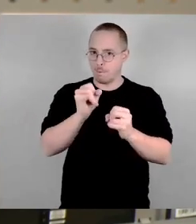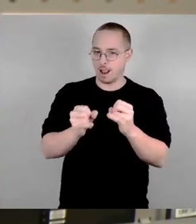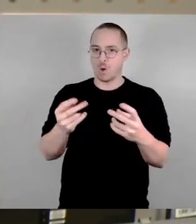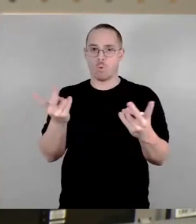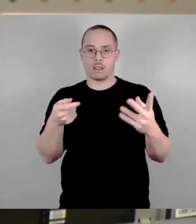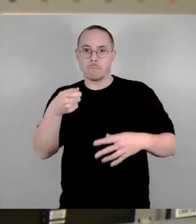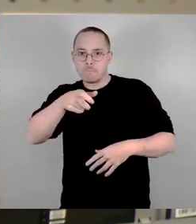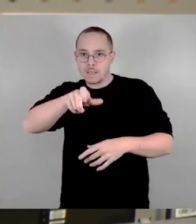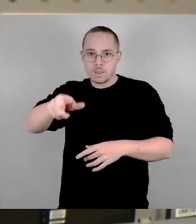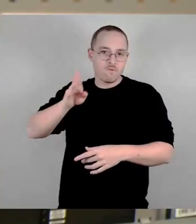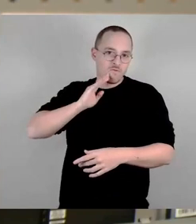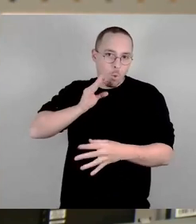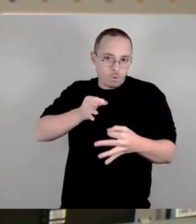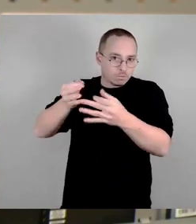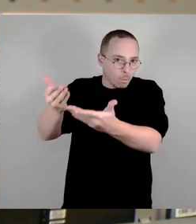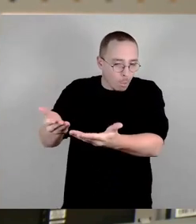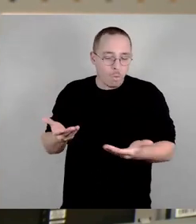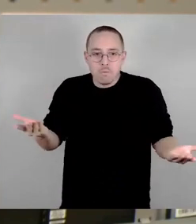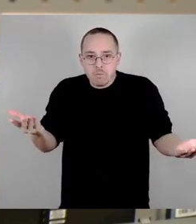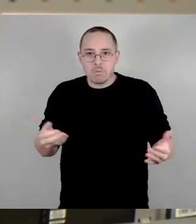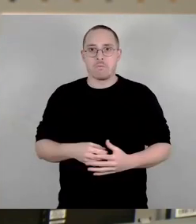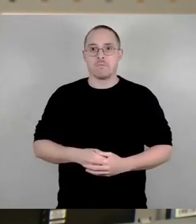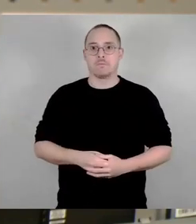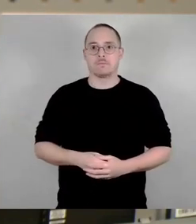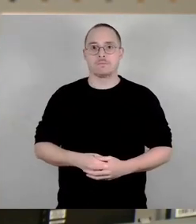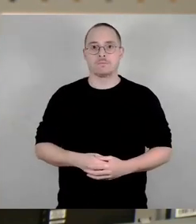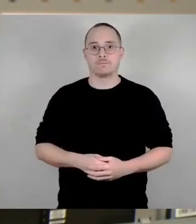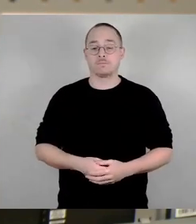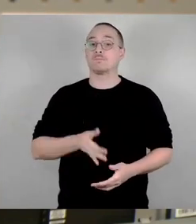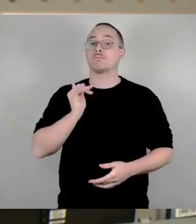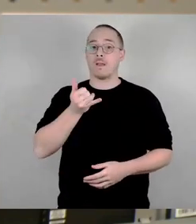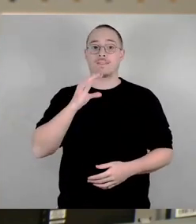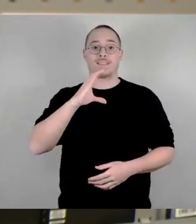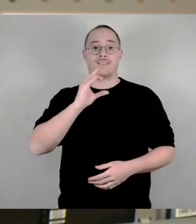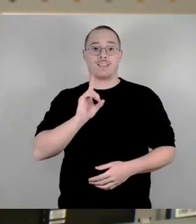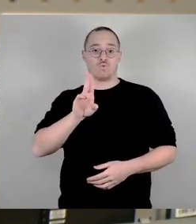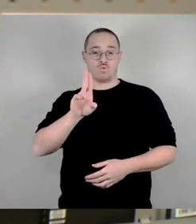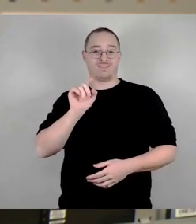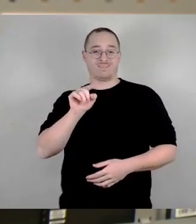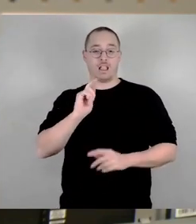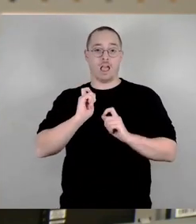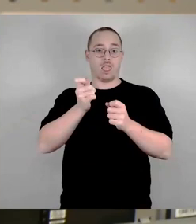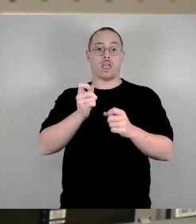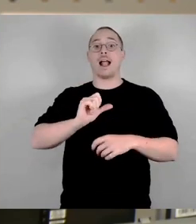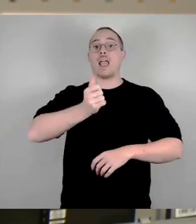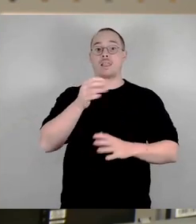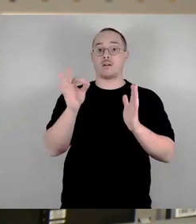Ja, wir stimmen dem Punkt, den die CDU als erstes in ihrem Antrag benannt hat, überein, dass im Zuge der